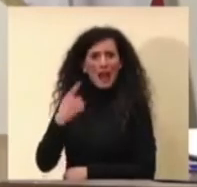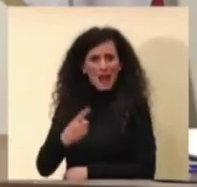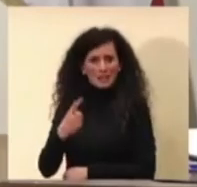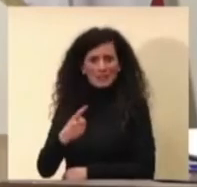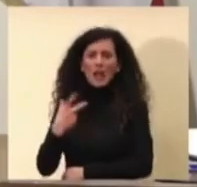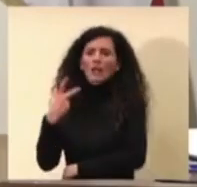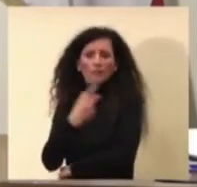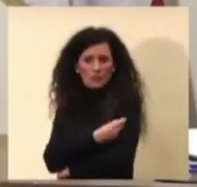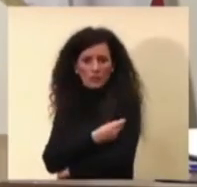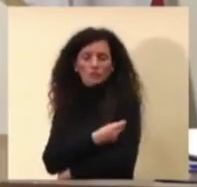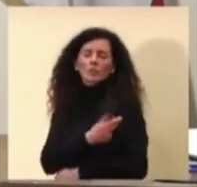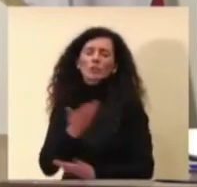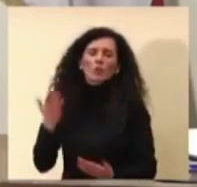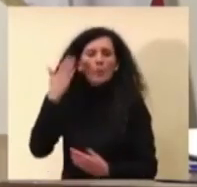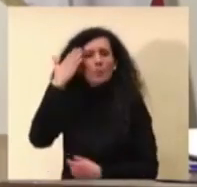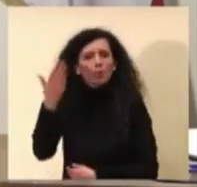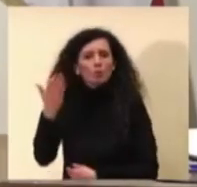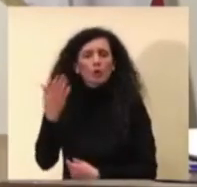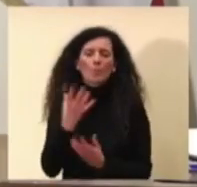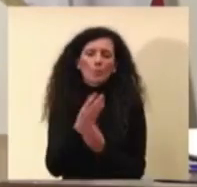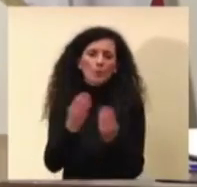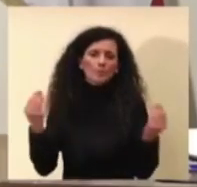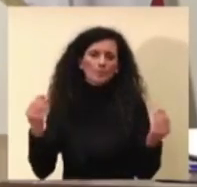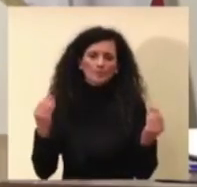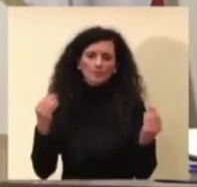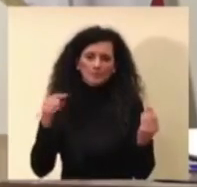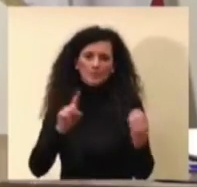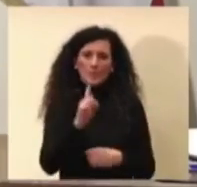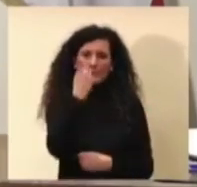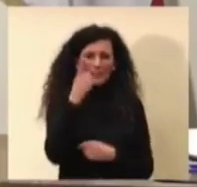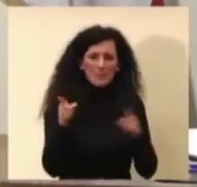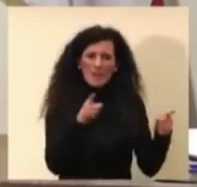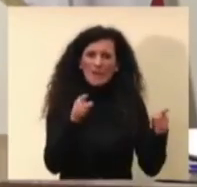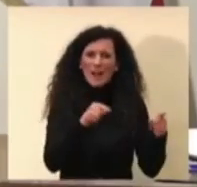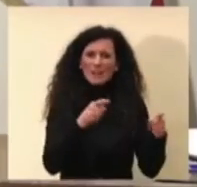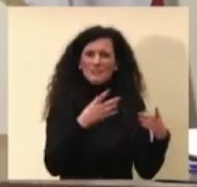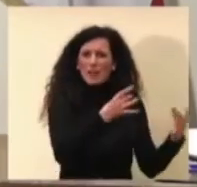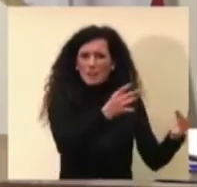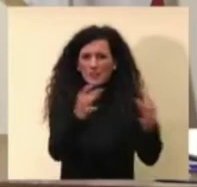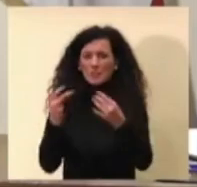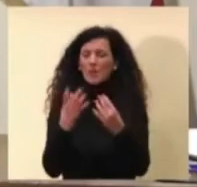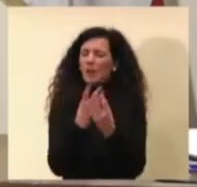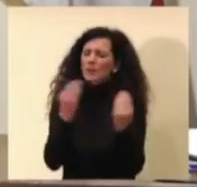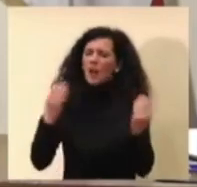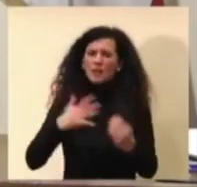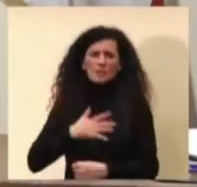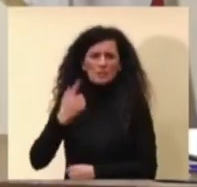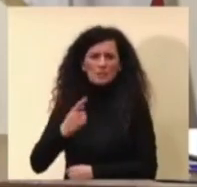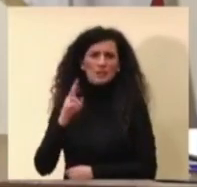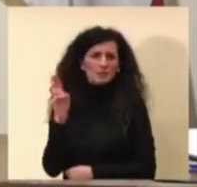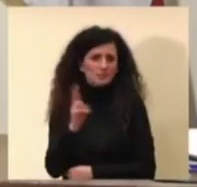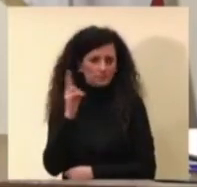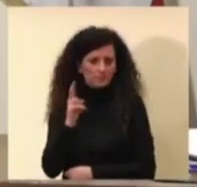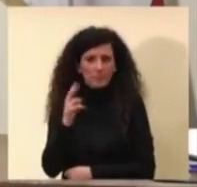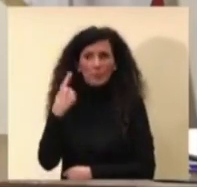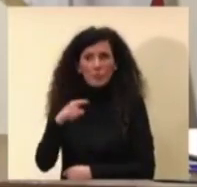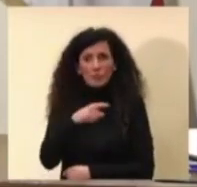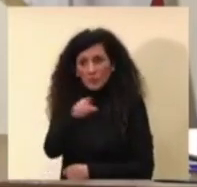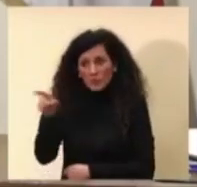purtroppo le vittime della prima fase dell'epidemia sono quelle a maggior rischio di